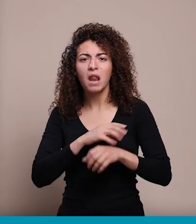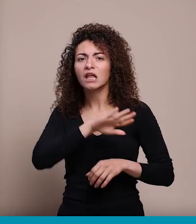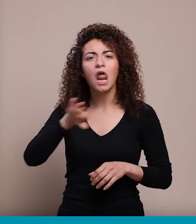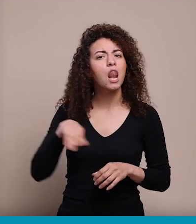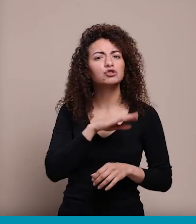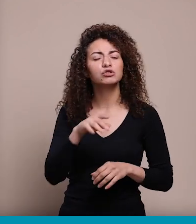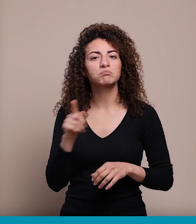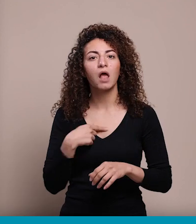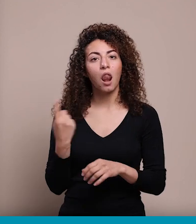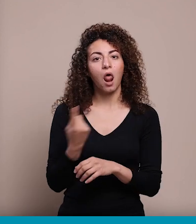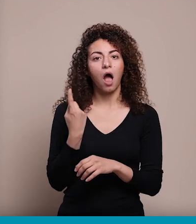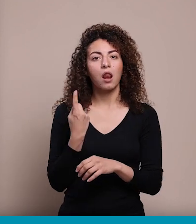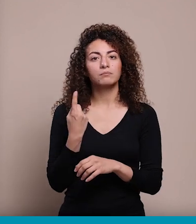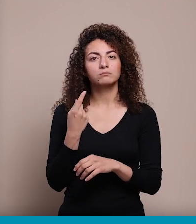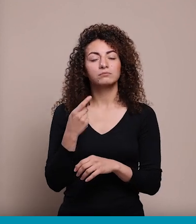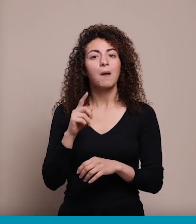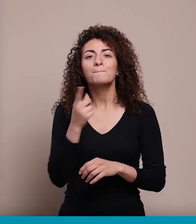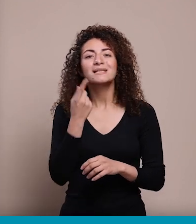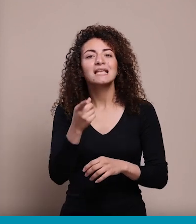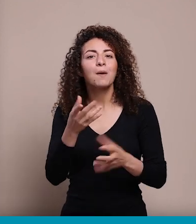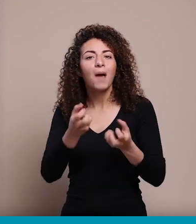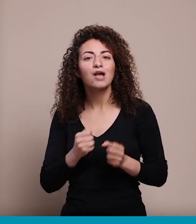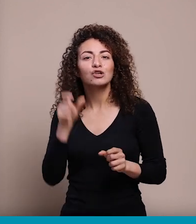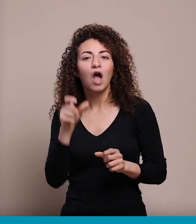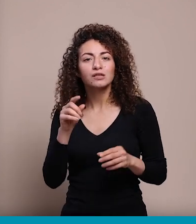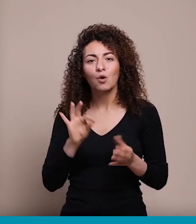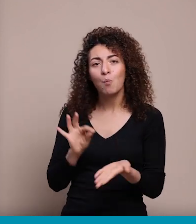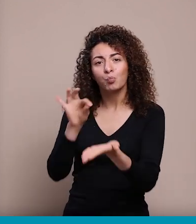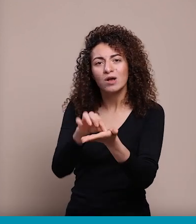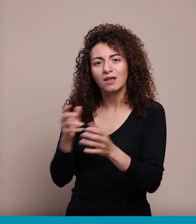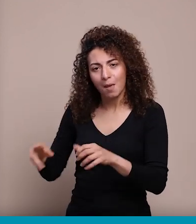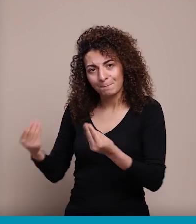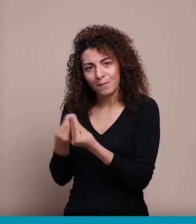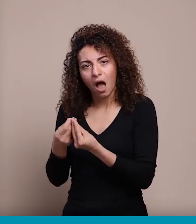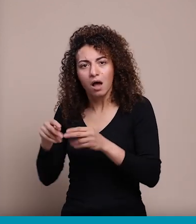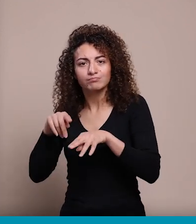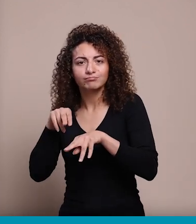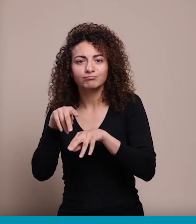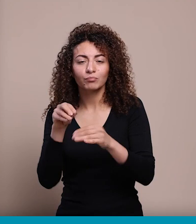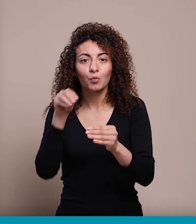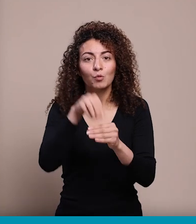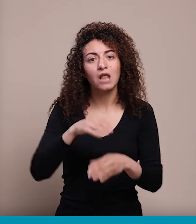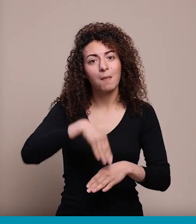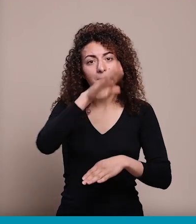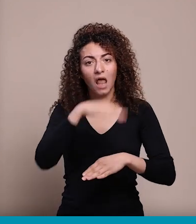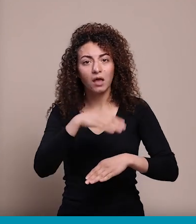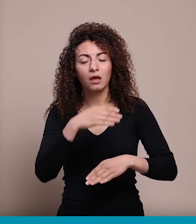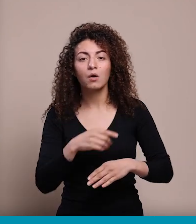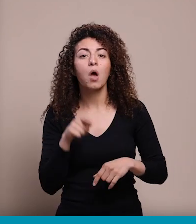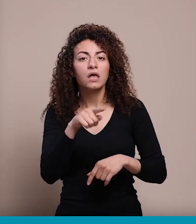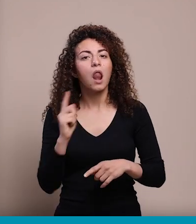إنه خصوصي حتى بالصف إنه هي بس بدأ حادة حتى يوصلها على الصف أو حتى يوصلها على المبنى اللي هي لازم تروح عليه